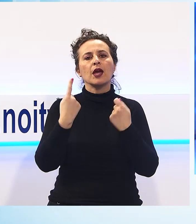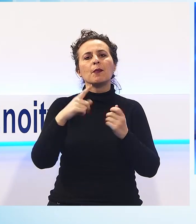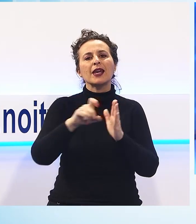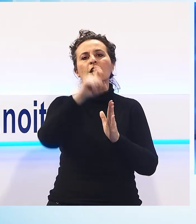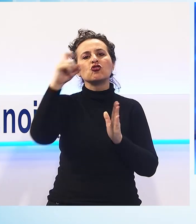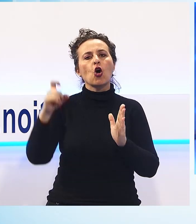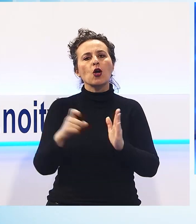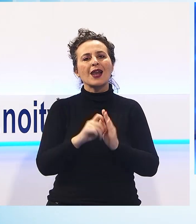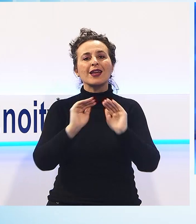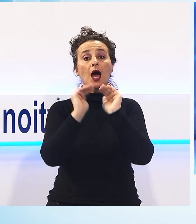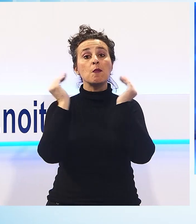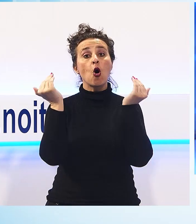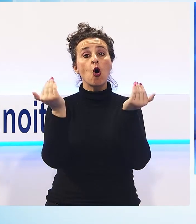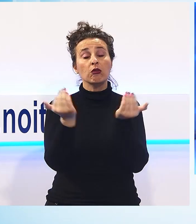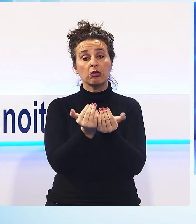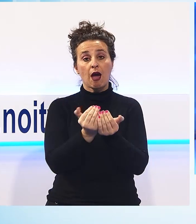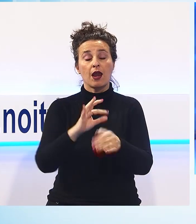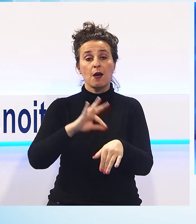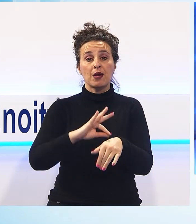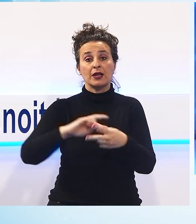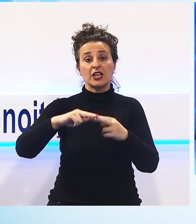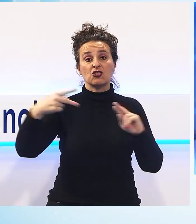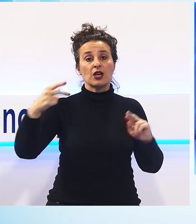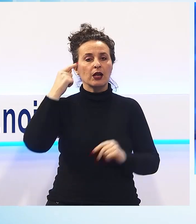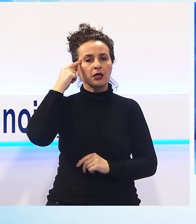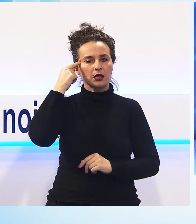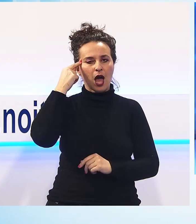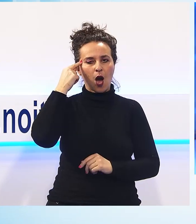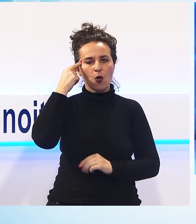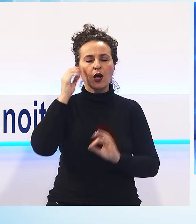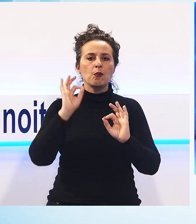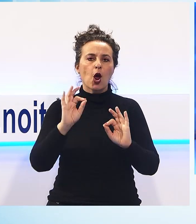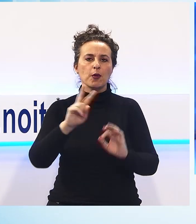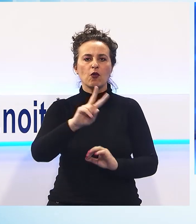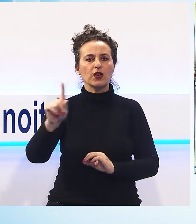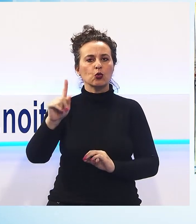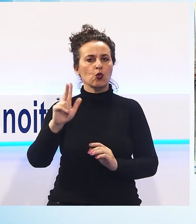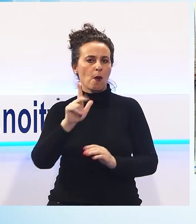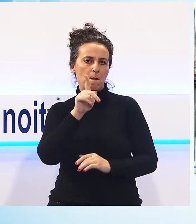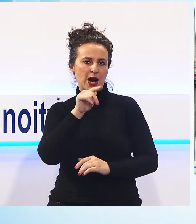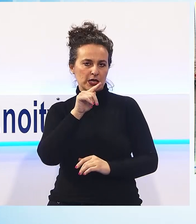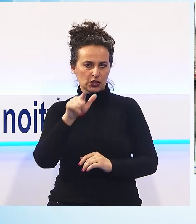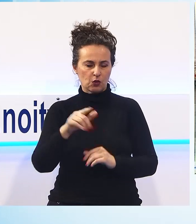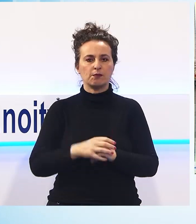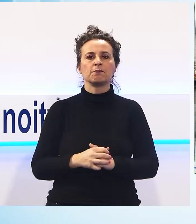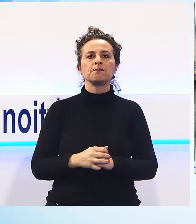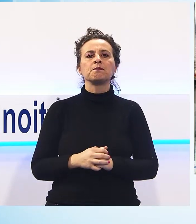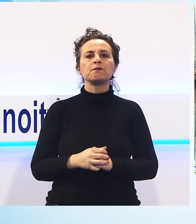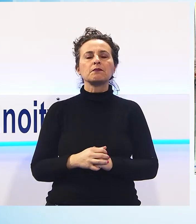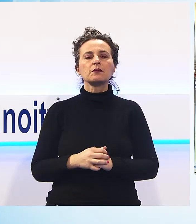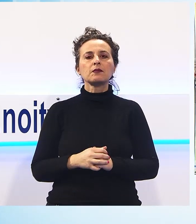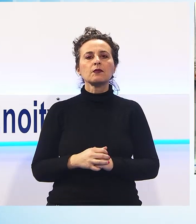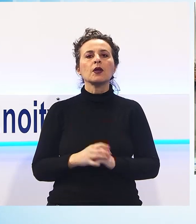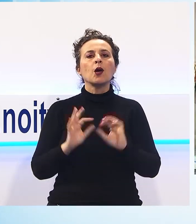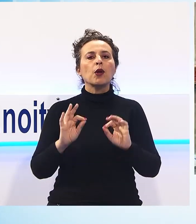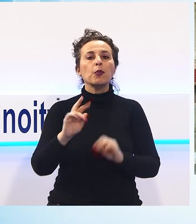mondiale per la sindrome di Down che ci sarà il 21 marzo prossimo. Il primo giorno di primavera, il 21